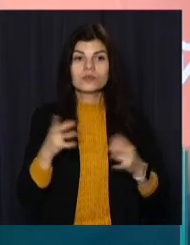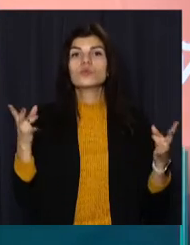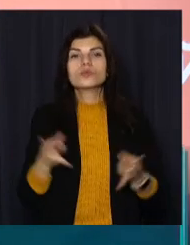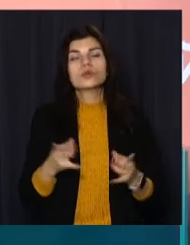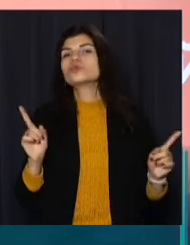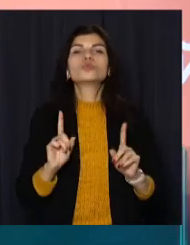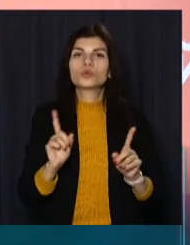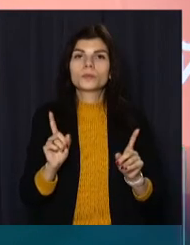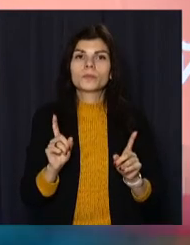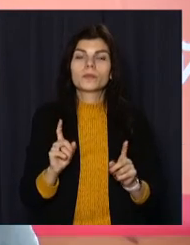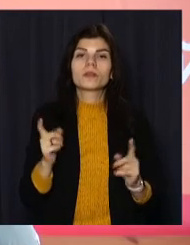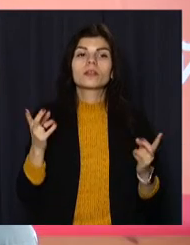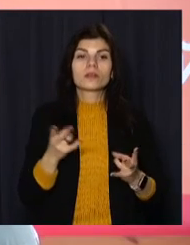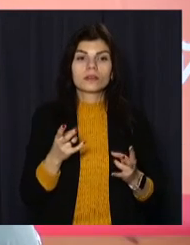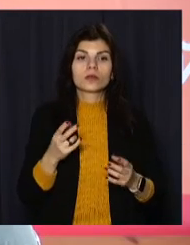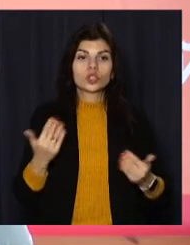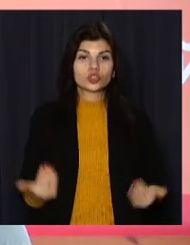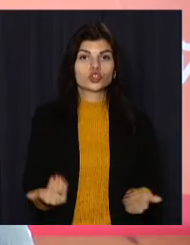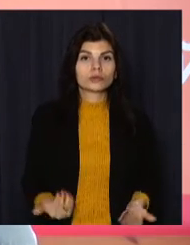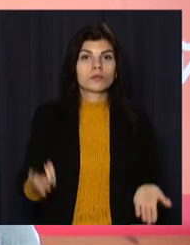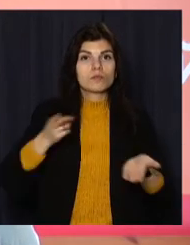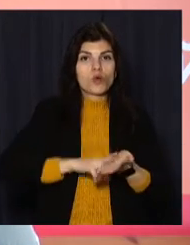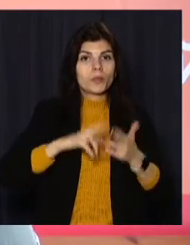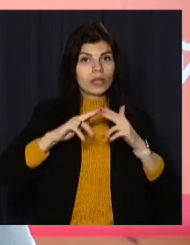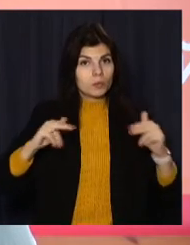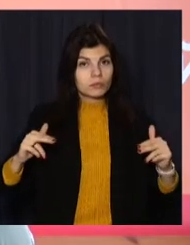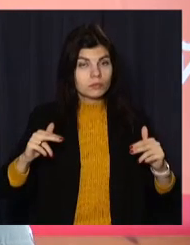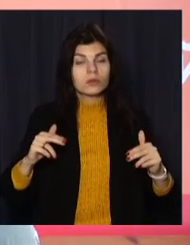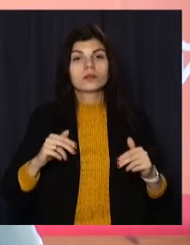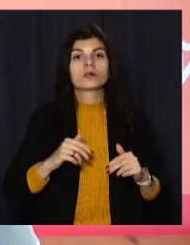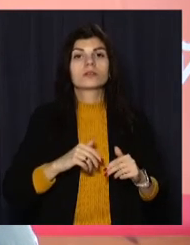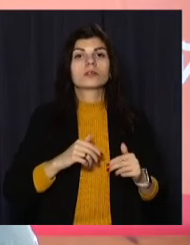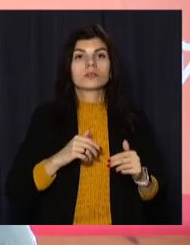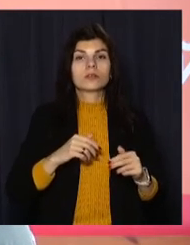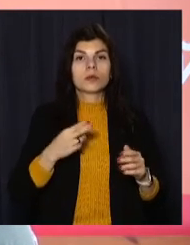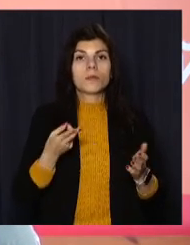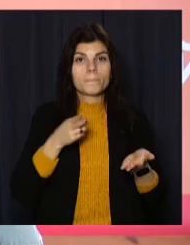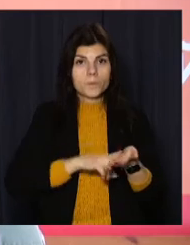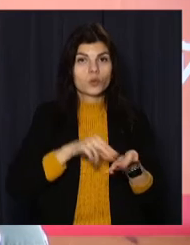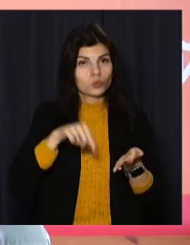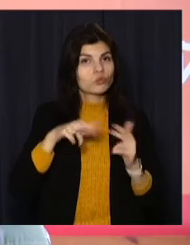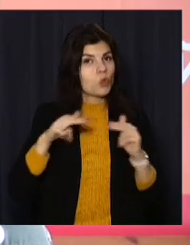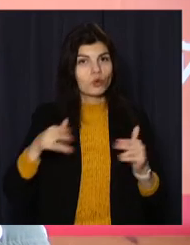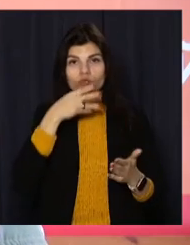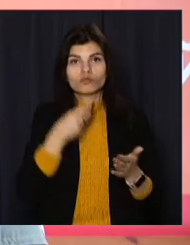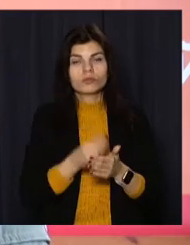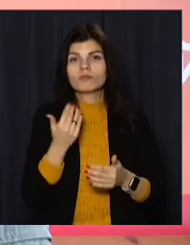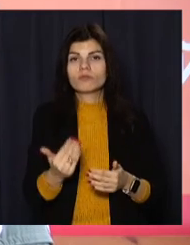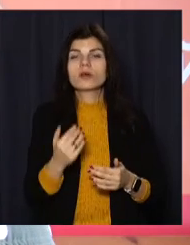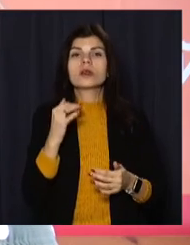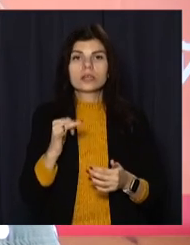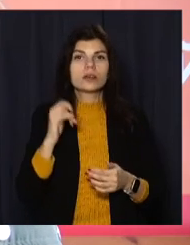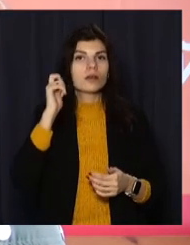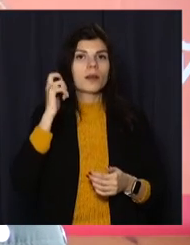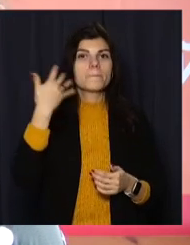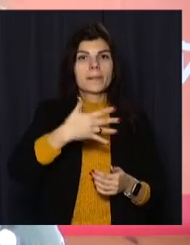бути мешканцем міста Дніпра, мати реєстрацію у місті Дніпро та досягти 55